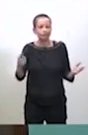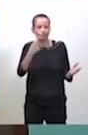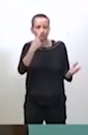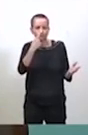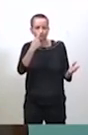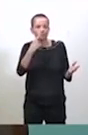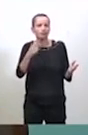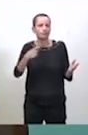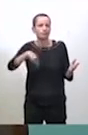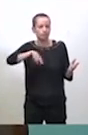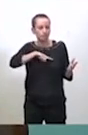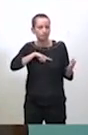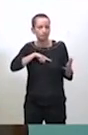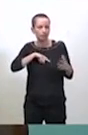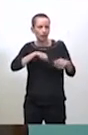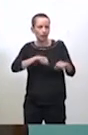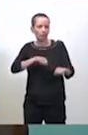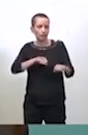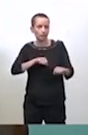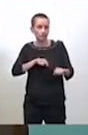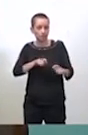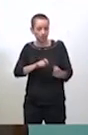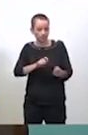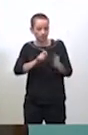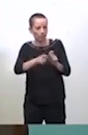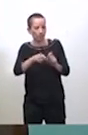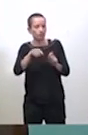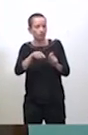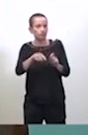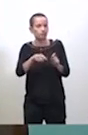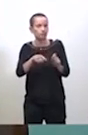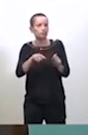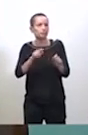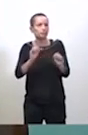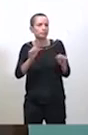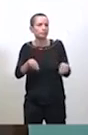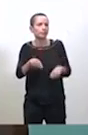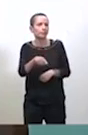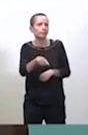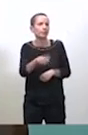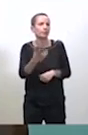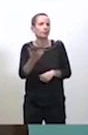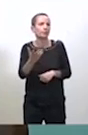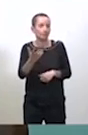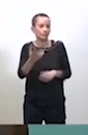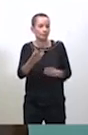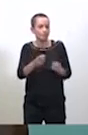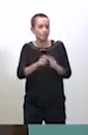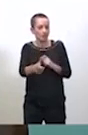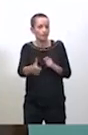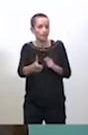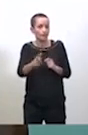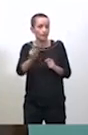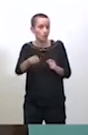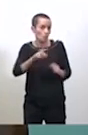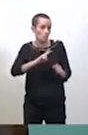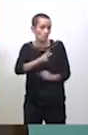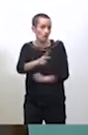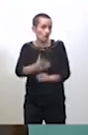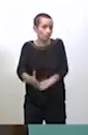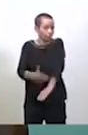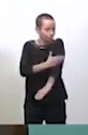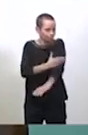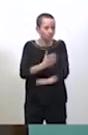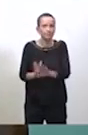capacité à agir là-dessus, c'est vraiment dans notre capacité à prévoir. Et puis,